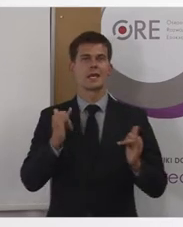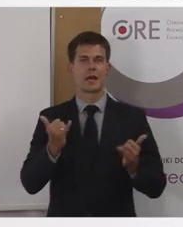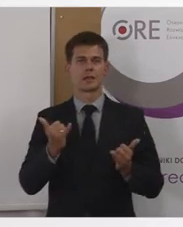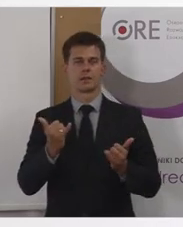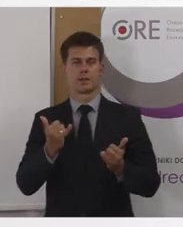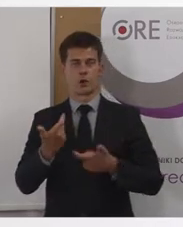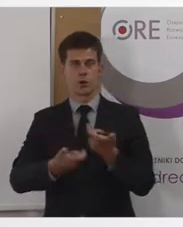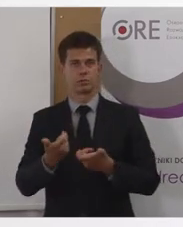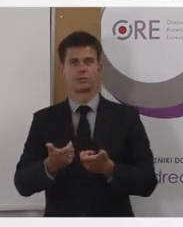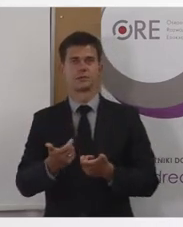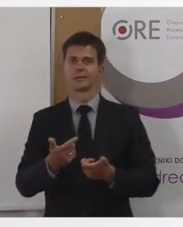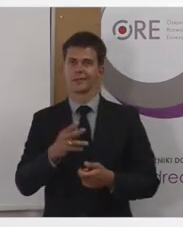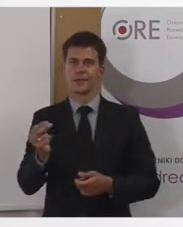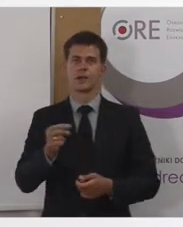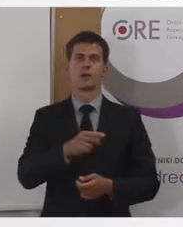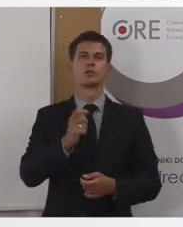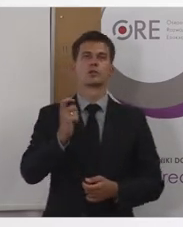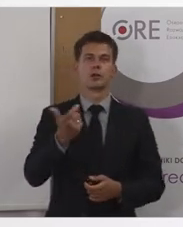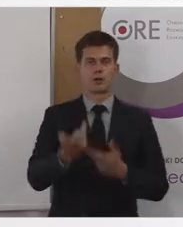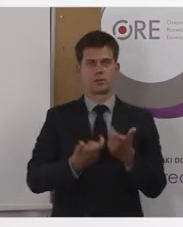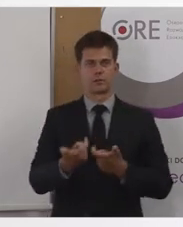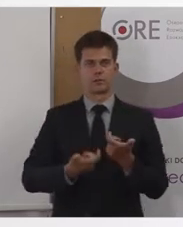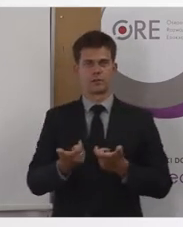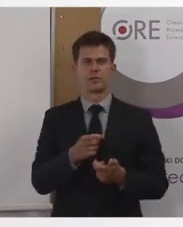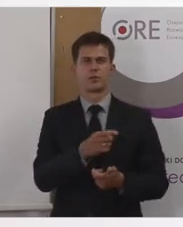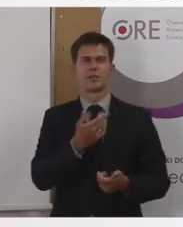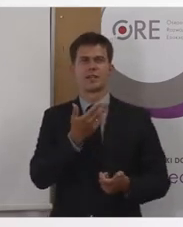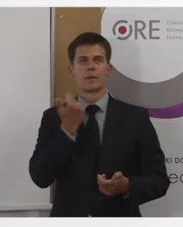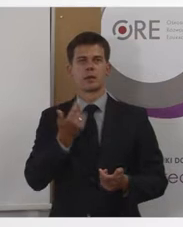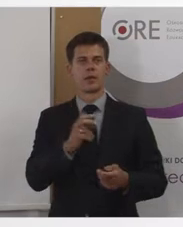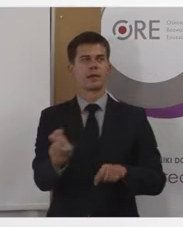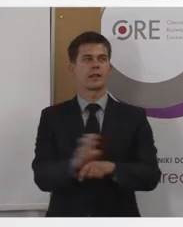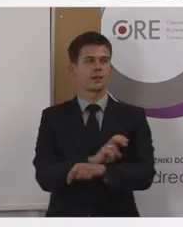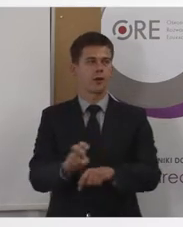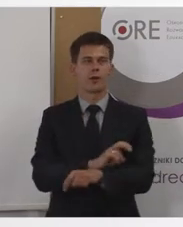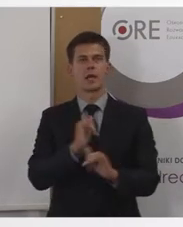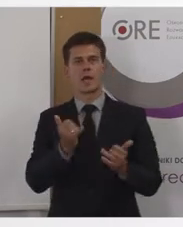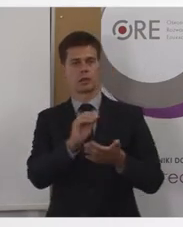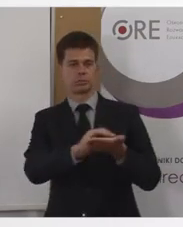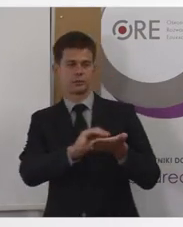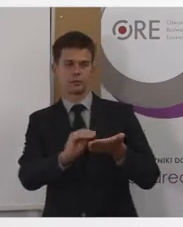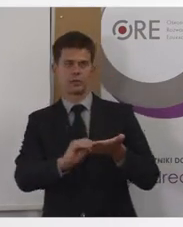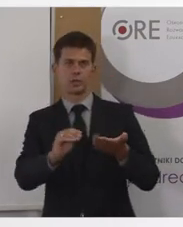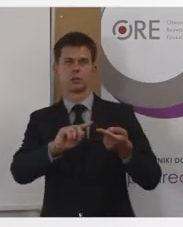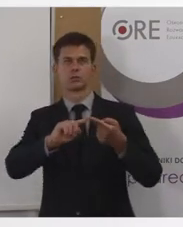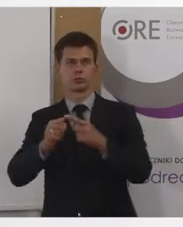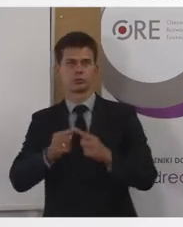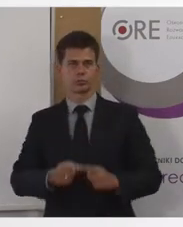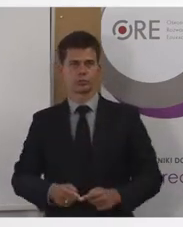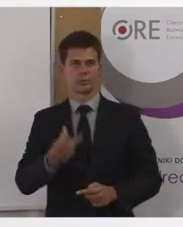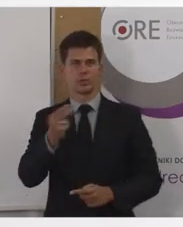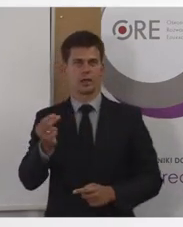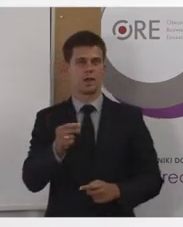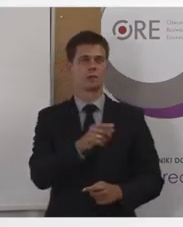specyfikacja ta jest zupełnie oderwana od technologii, tak? Czyli niezależnie od tego, czy e-podręczniki powstają na